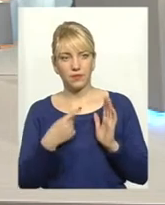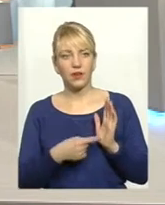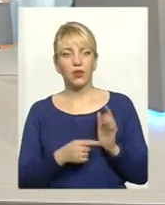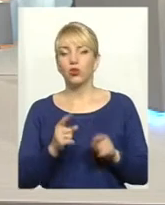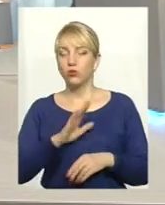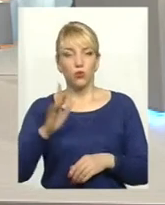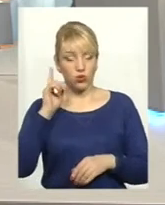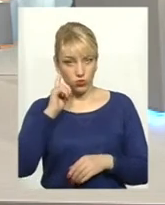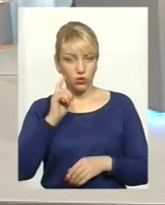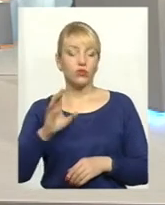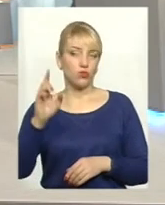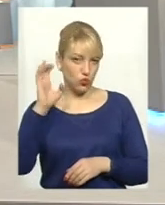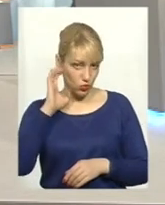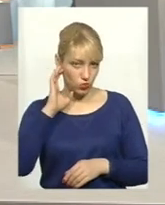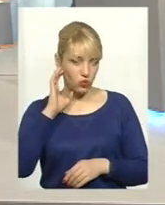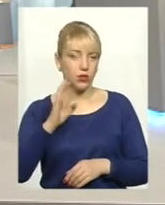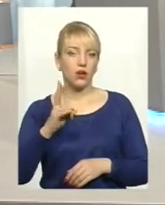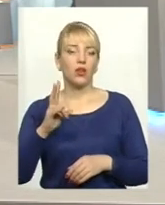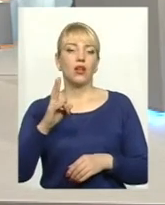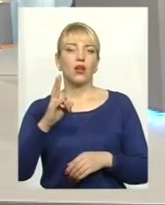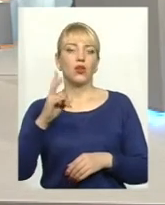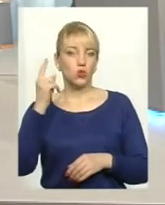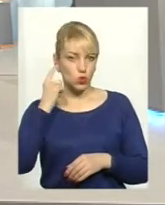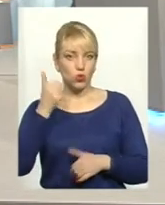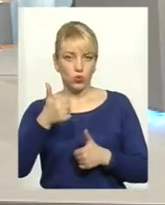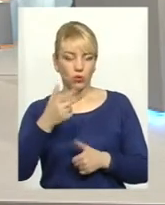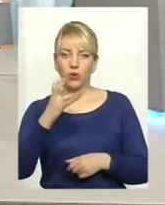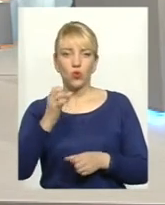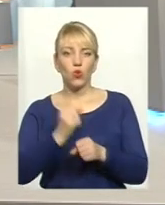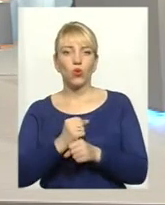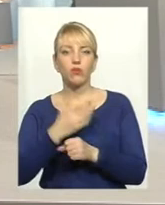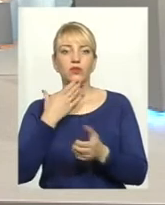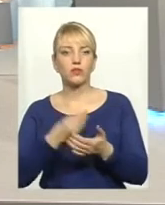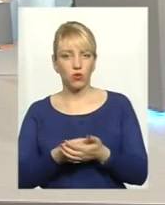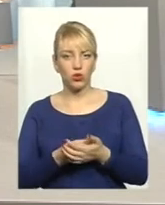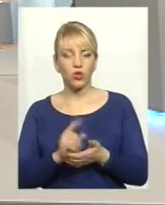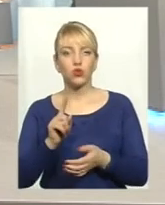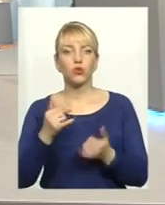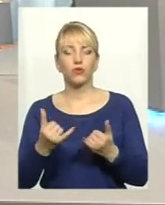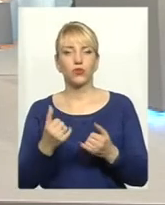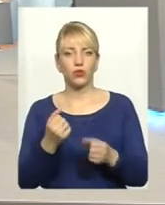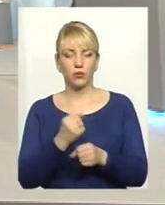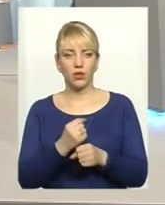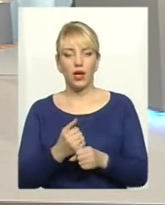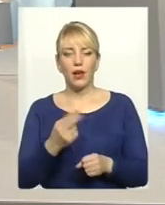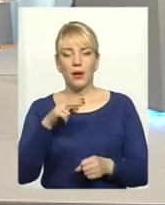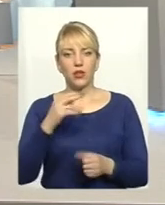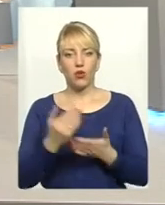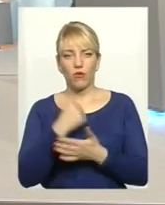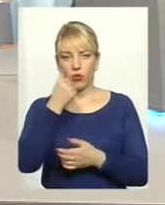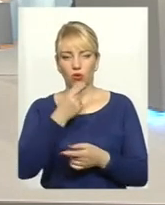чують? Чують, дослухаються, але роблять своє. Дивіться, що відбулося в цьому році, з нового року. Вели повернення ПДВ